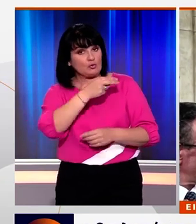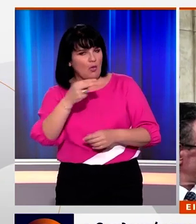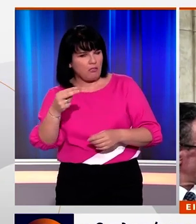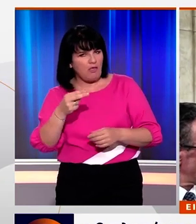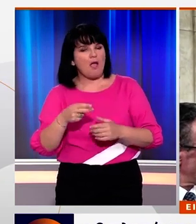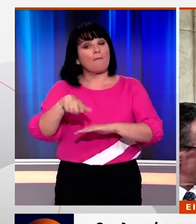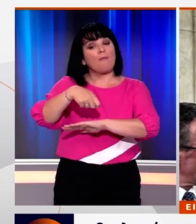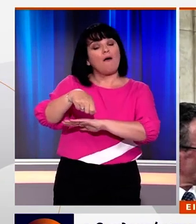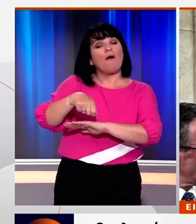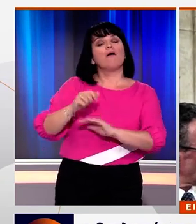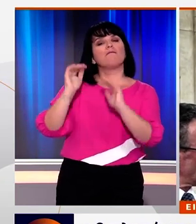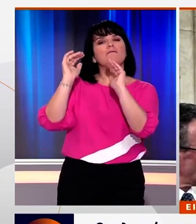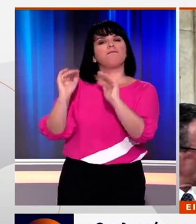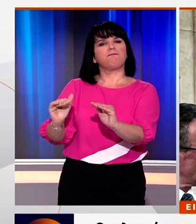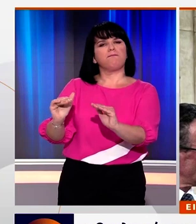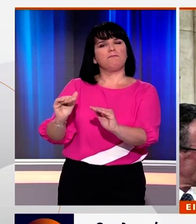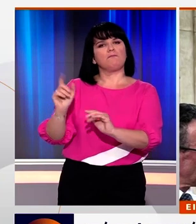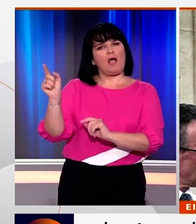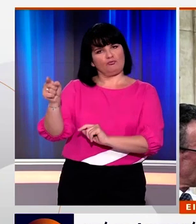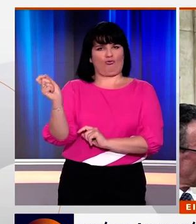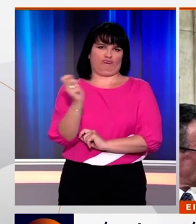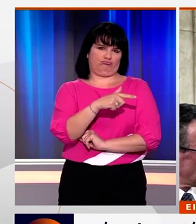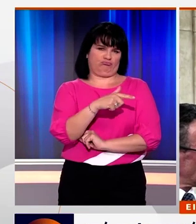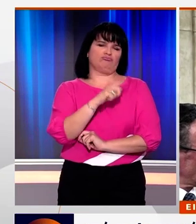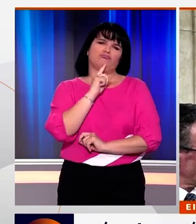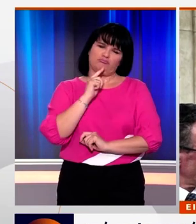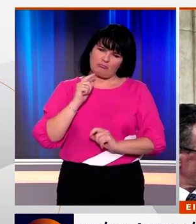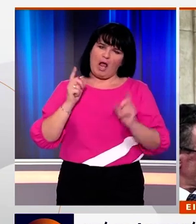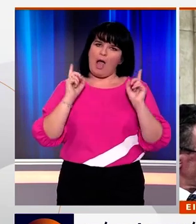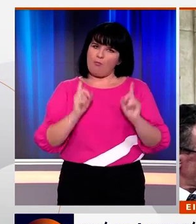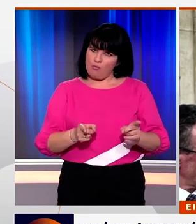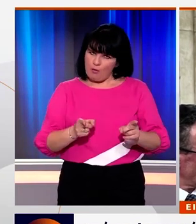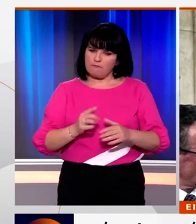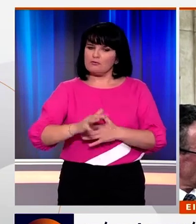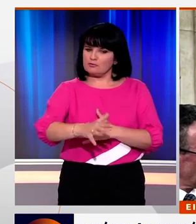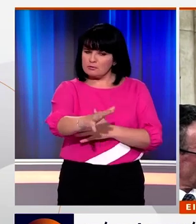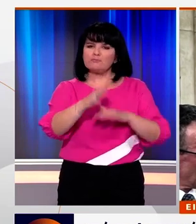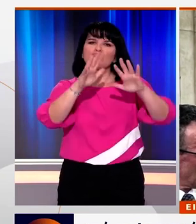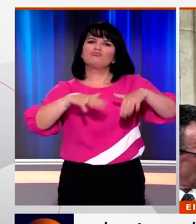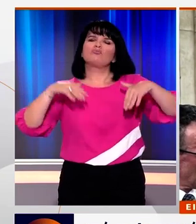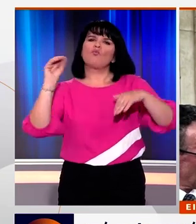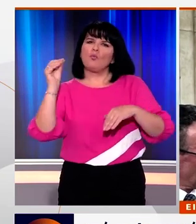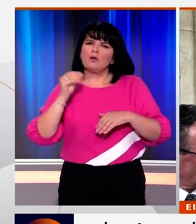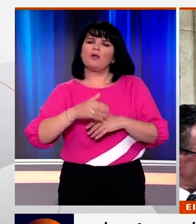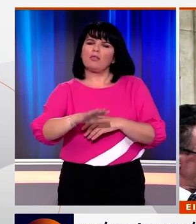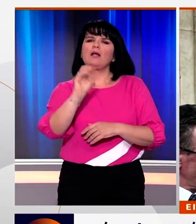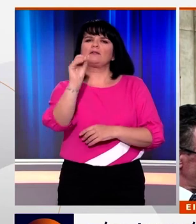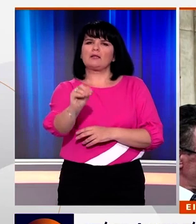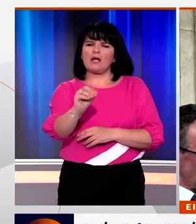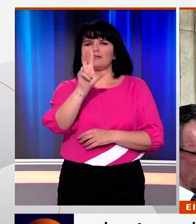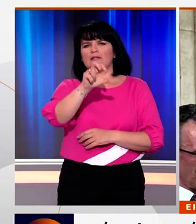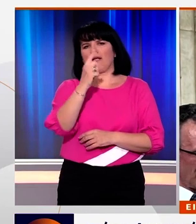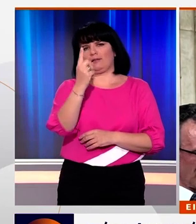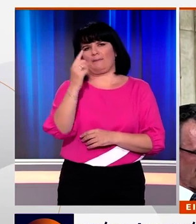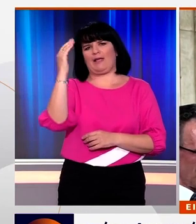κρυθήκε με βάση το χαρακτήρα που ήρθε από τη δικαιοσύνη. Τις τελικές αποφάσεις θα λάβει η Ολομέλεια της Βουλής την Δετάρτη